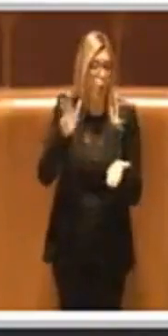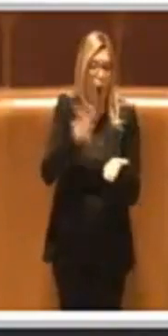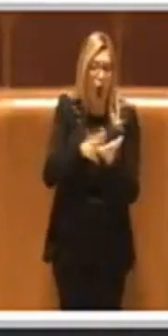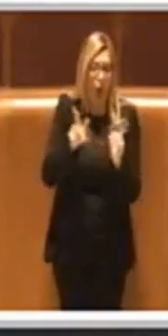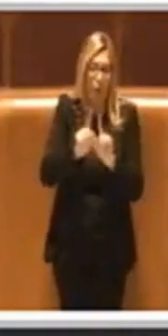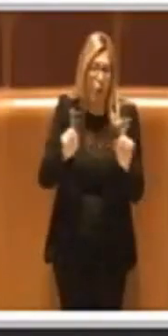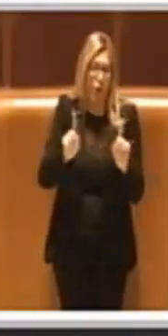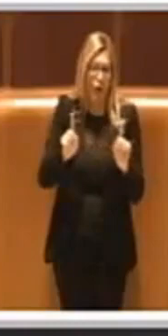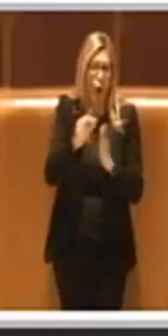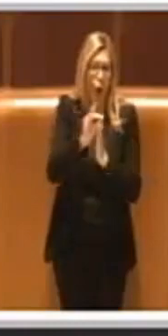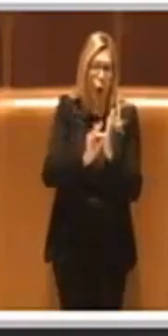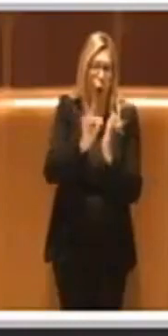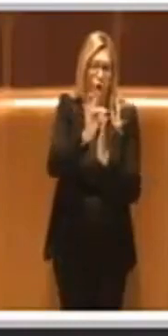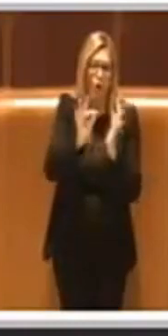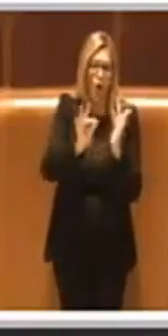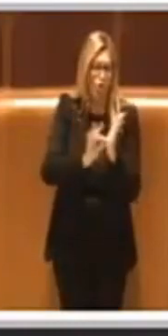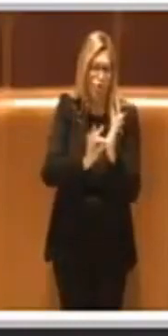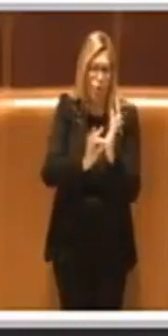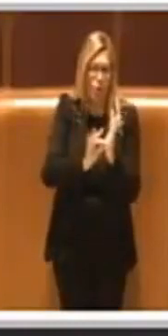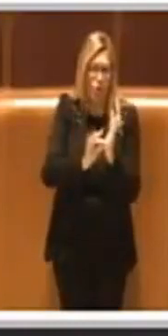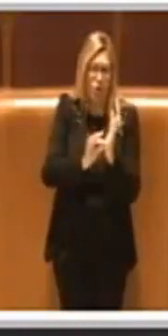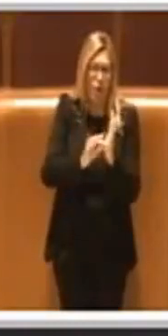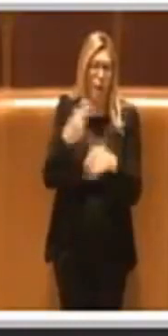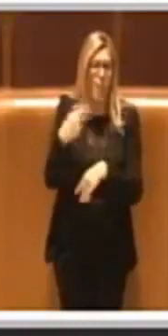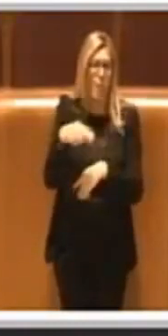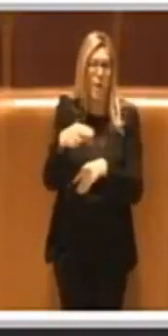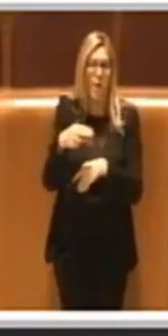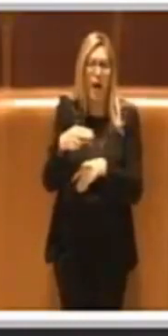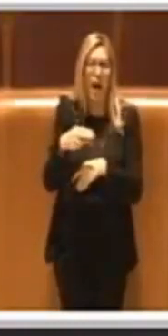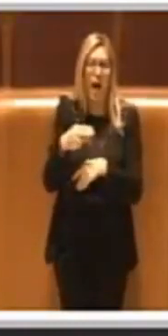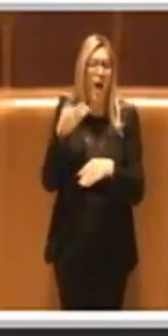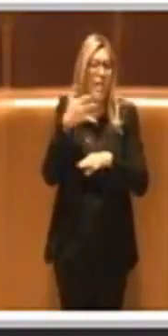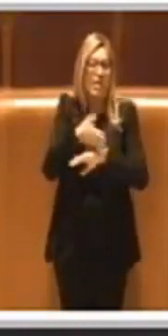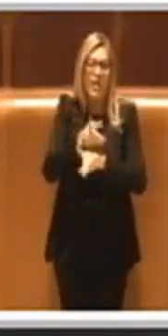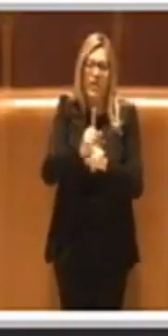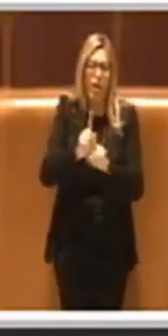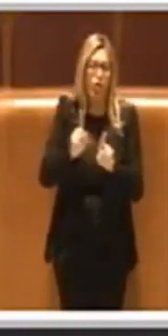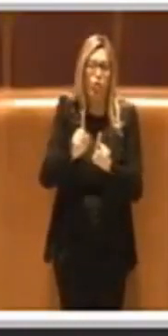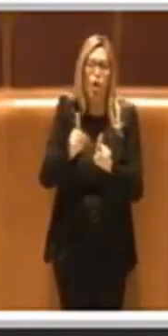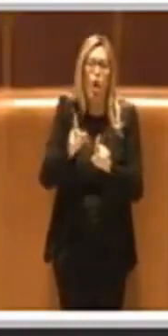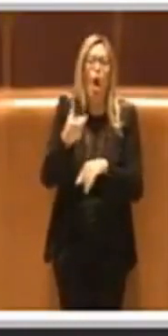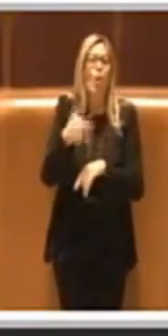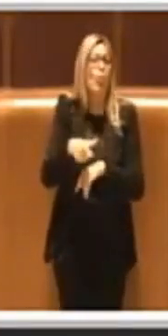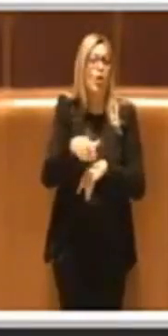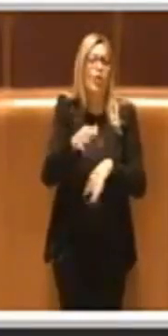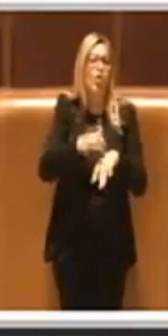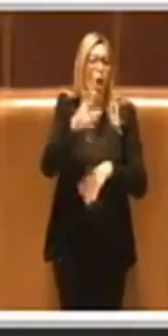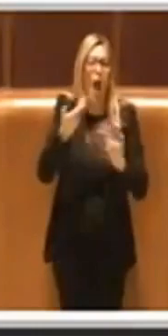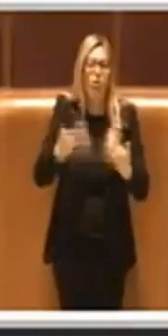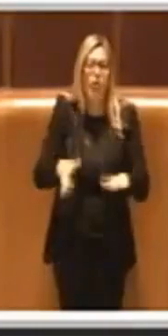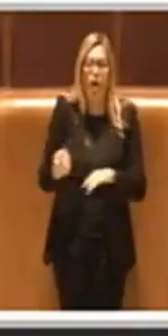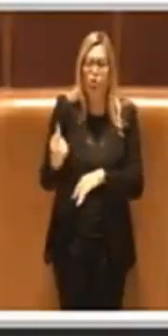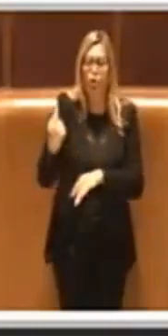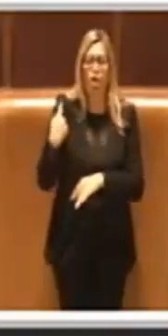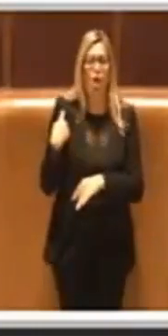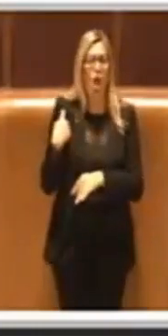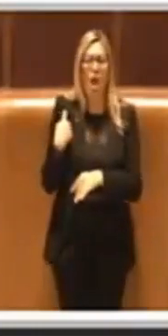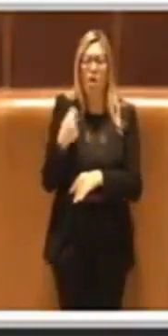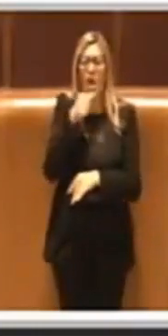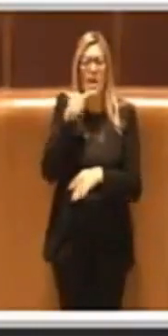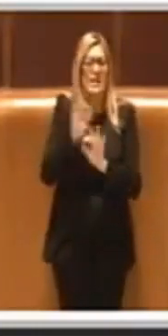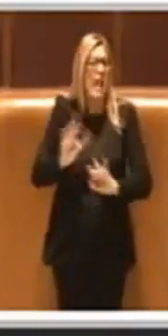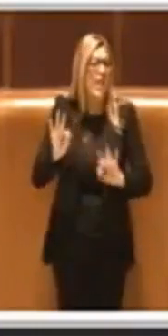altresì non sono intervenuta su altri argomenti perché già trattati negli ordini del giorno di ieri. Quindi è inutile che io mi dimetto a